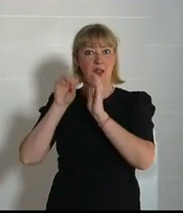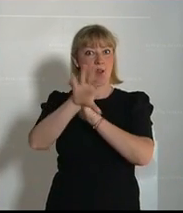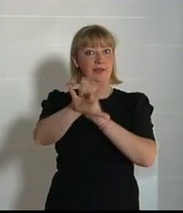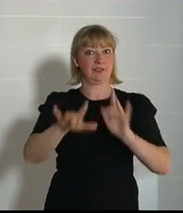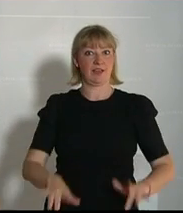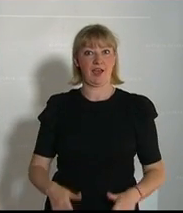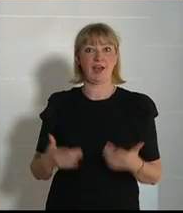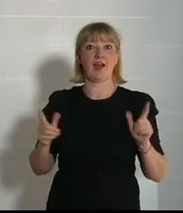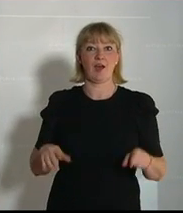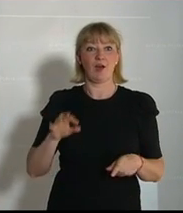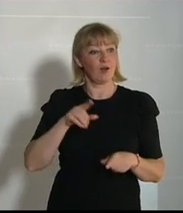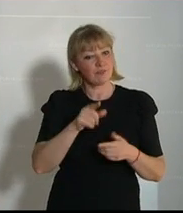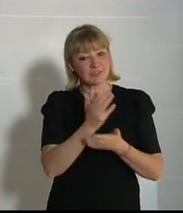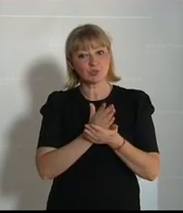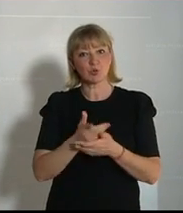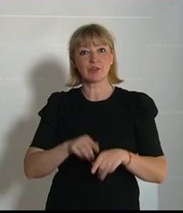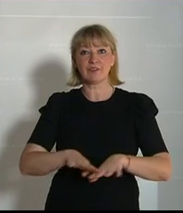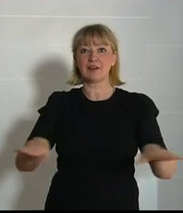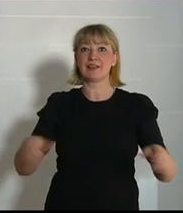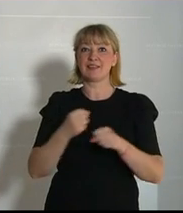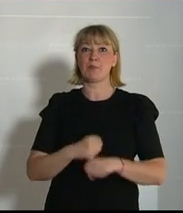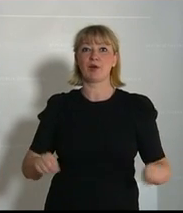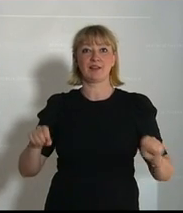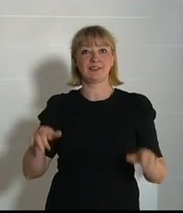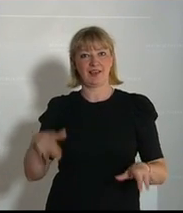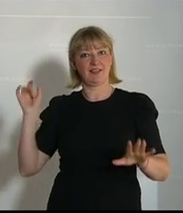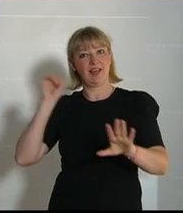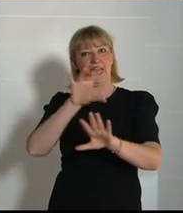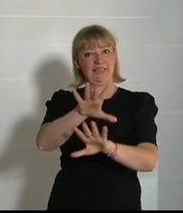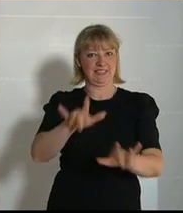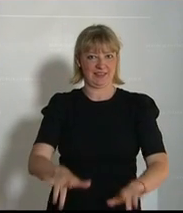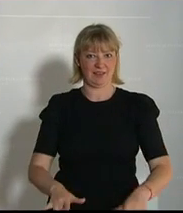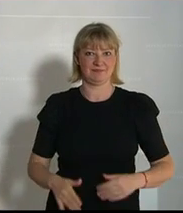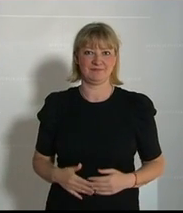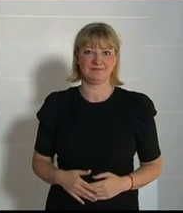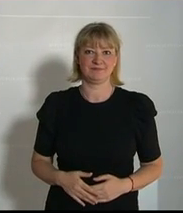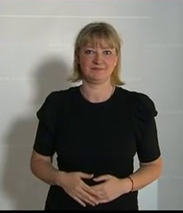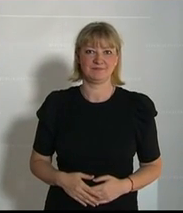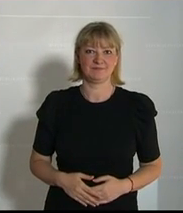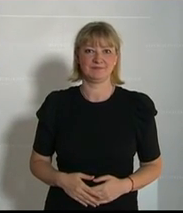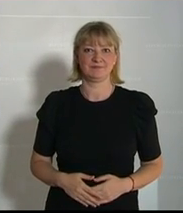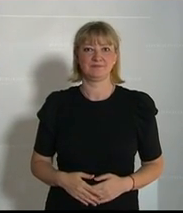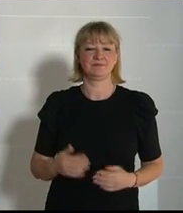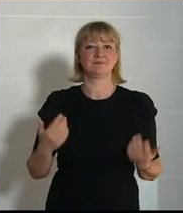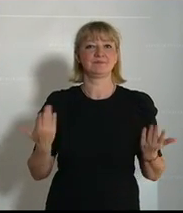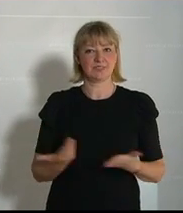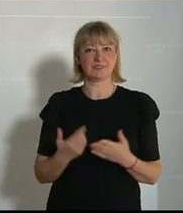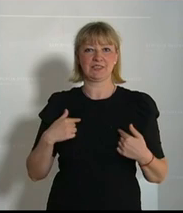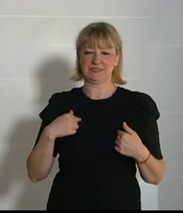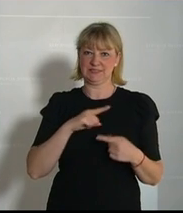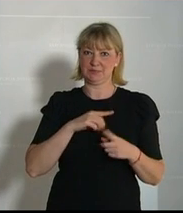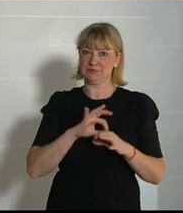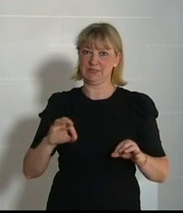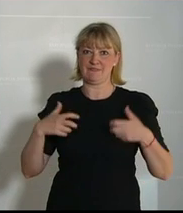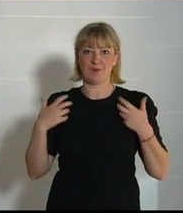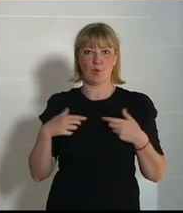Endes für jedes Stück, das auf der Bühne der Demokratie gegeben wird. Und ich bin deshalb sehr froh,